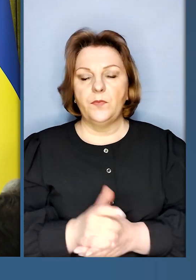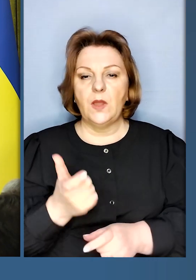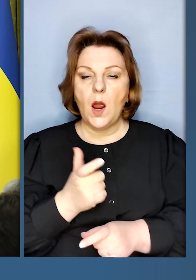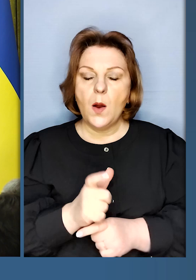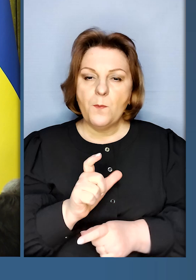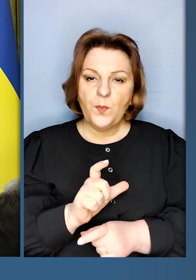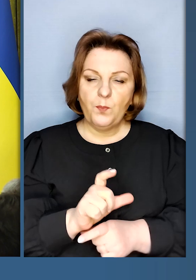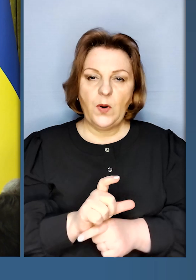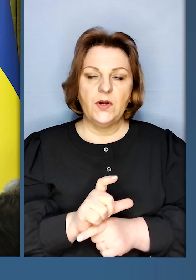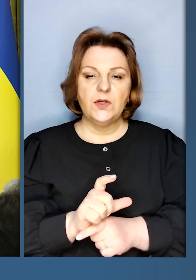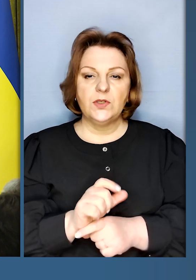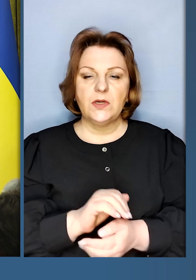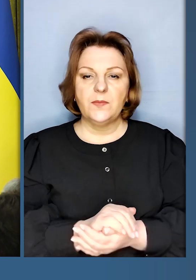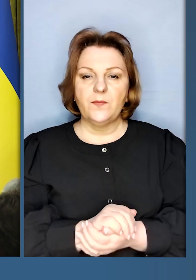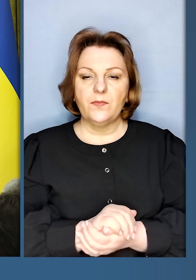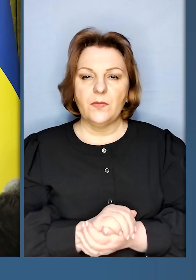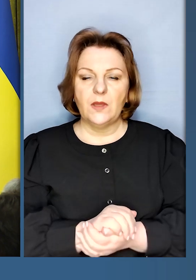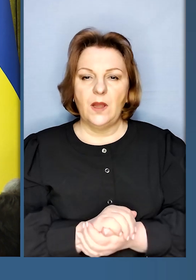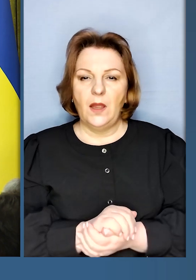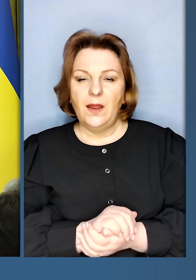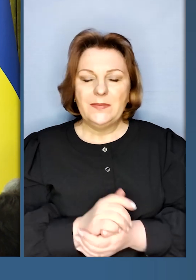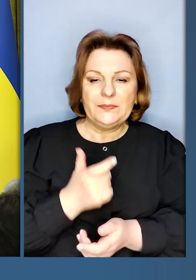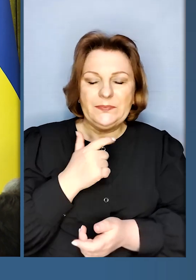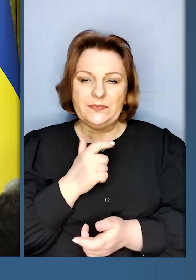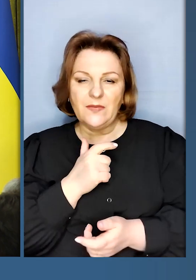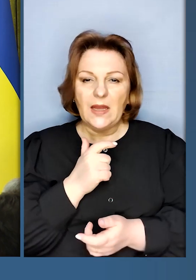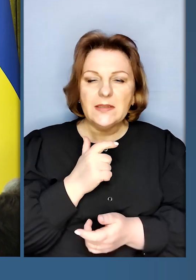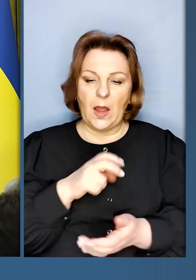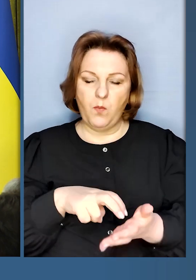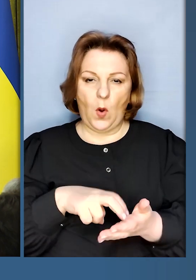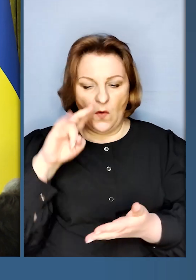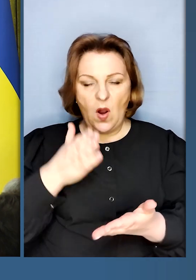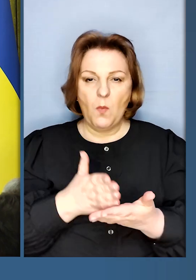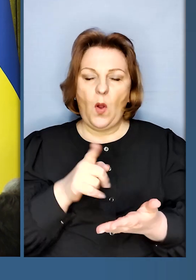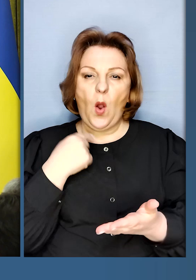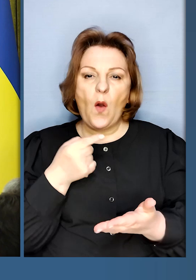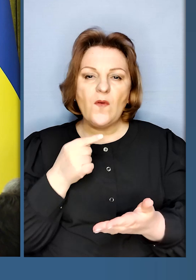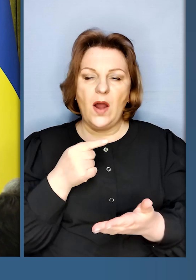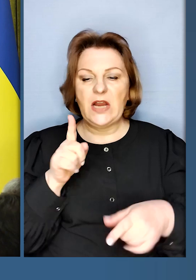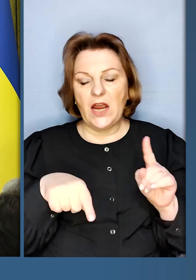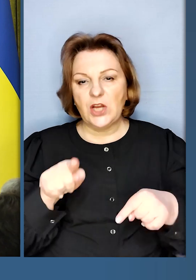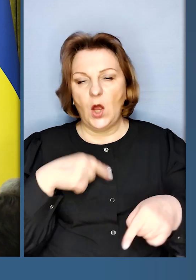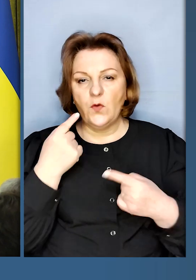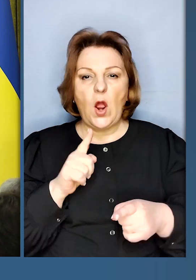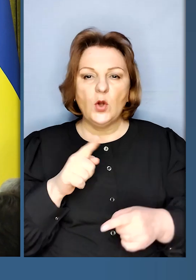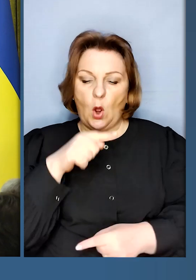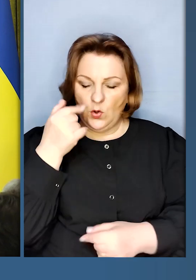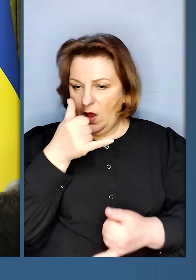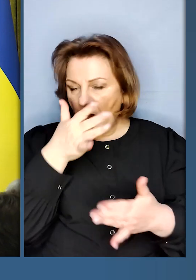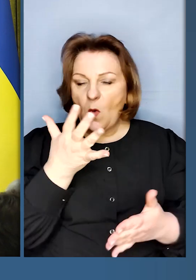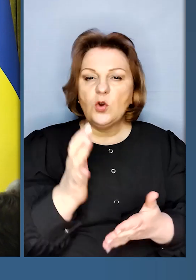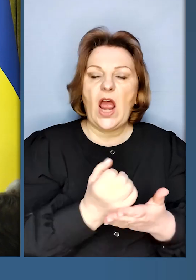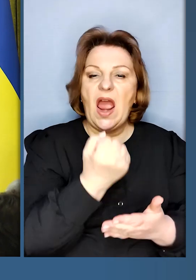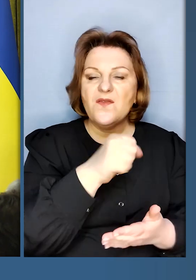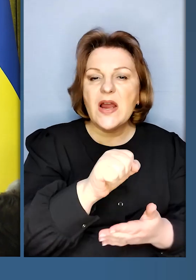Більш стримані і боязливі політики часом говорять, Росія не може виграти цієї